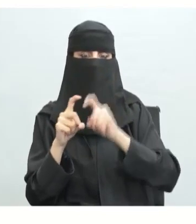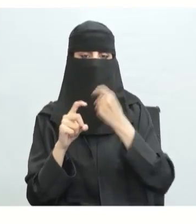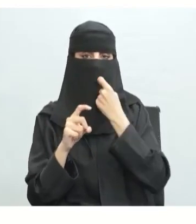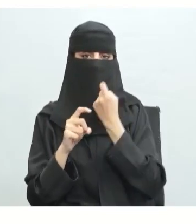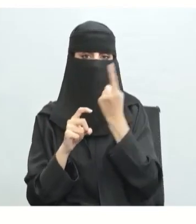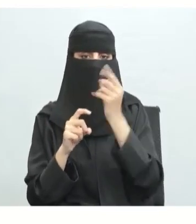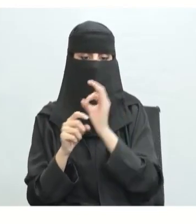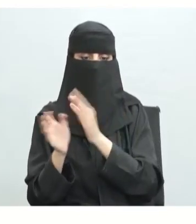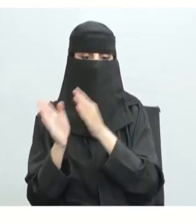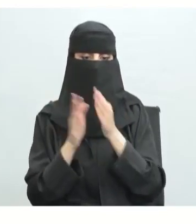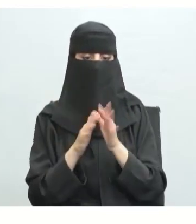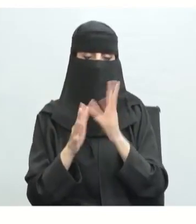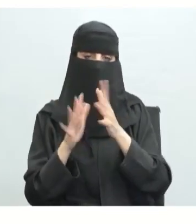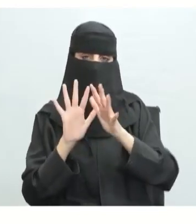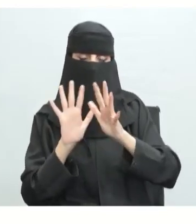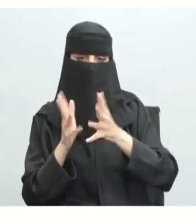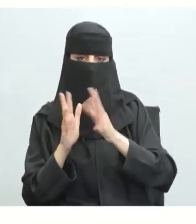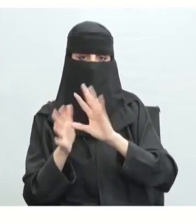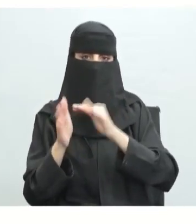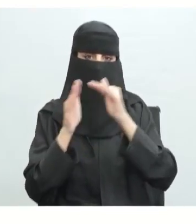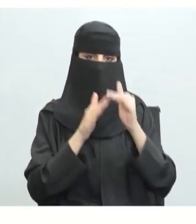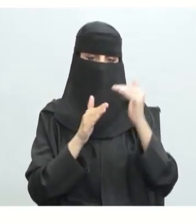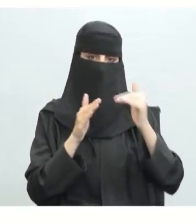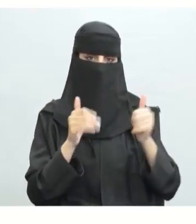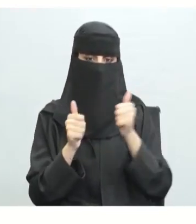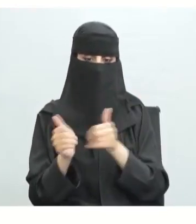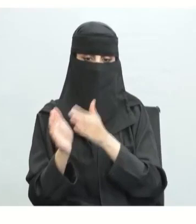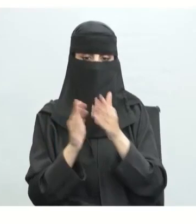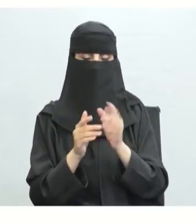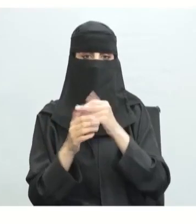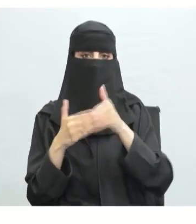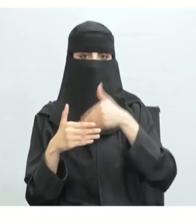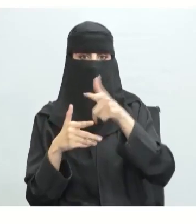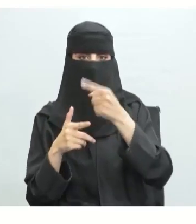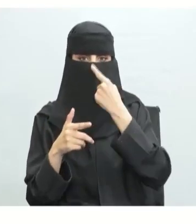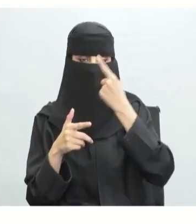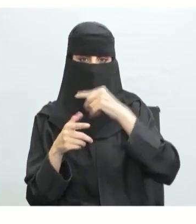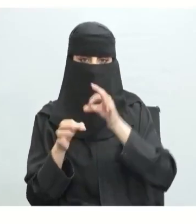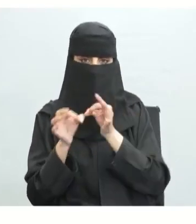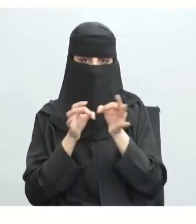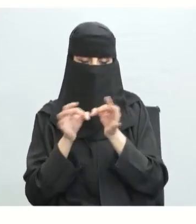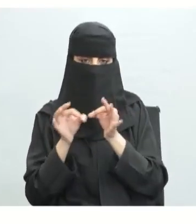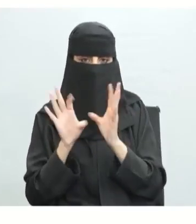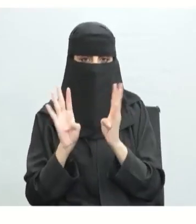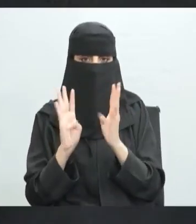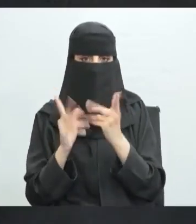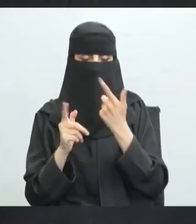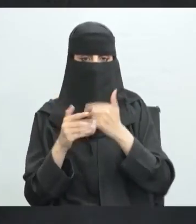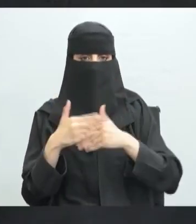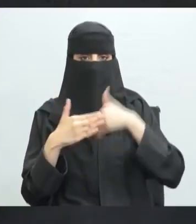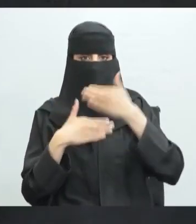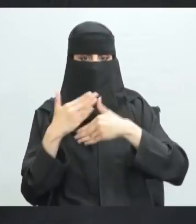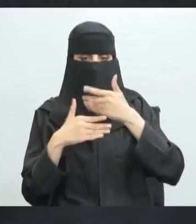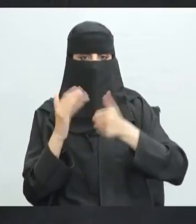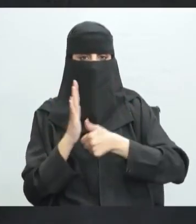وستضع ذلك هذا التقويم بعد ذلك خطة المقترحة خطة المقترحة لضمان استمرارية الإتقان ما الذي ستفعله